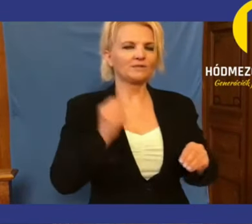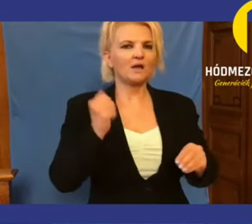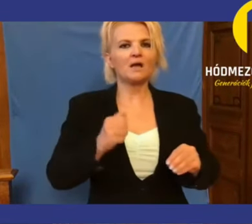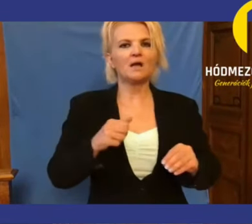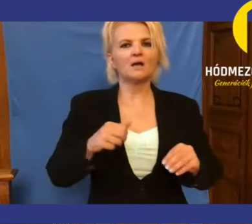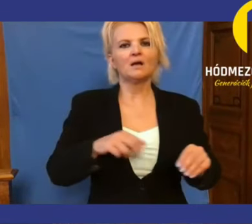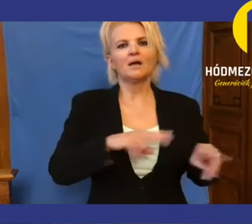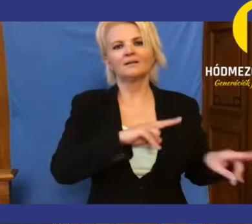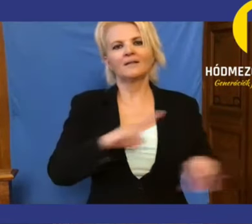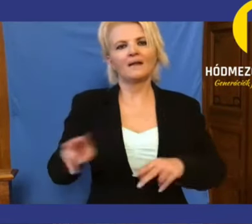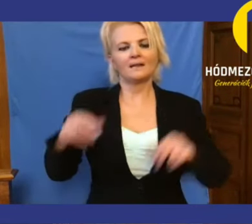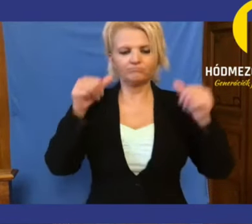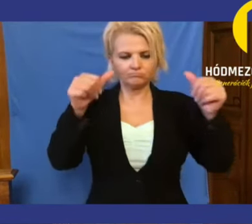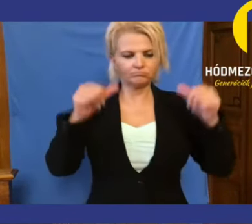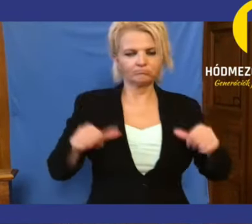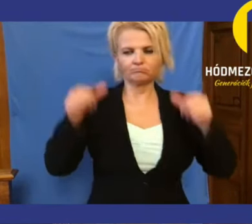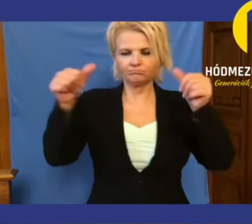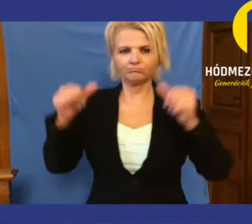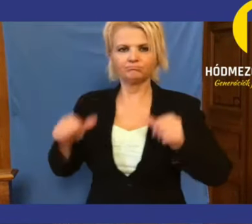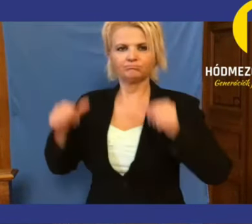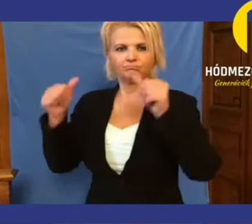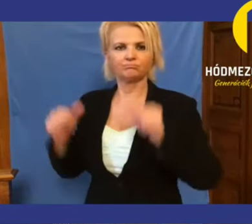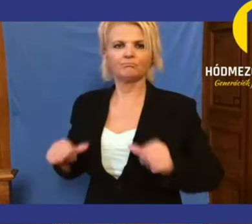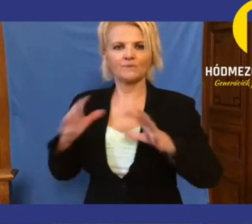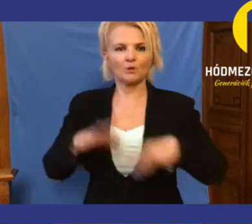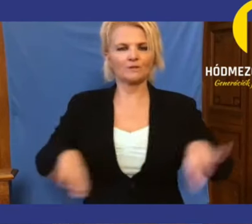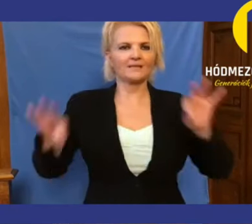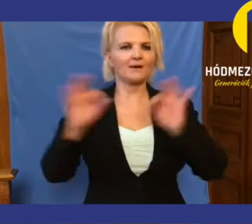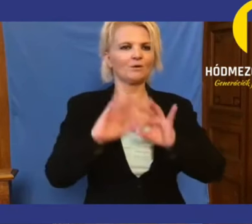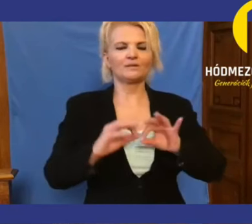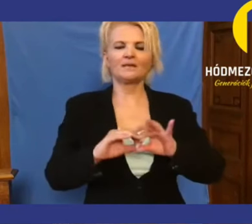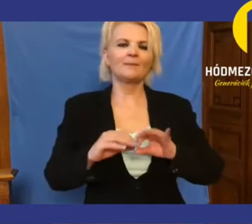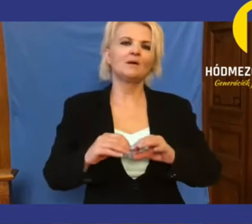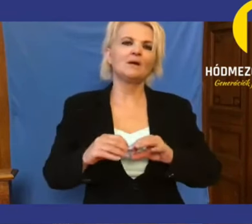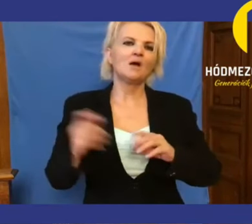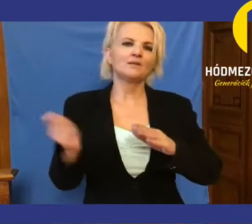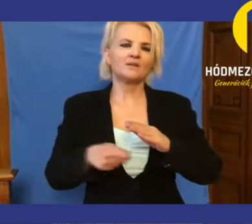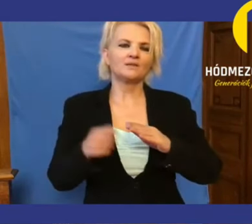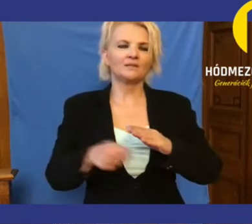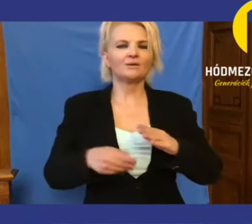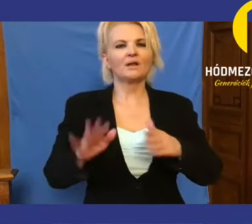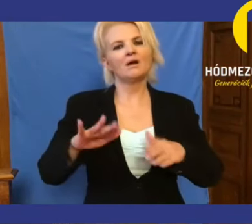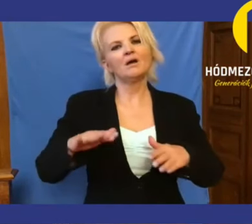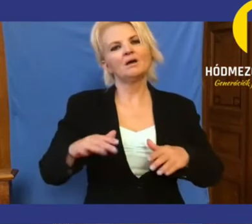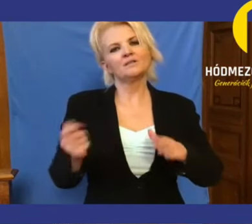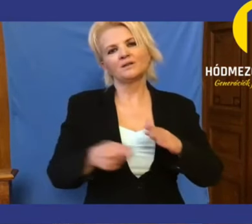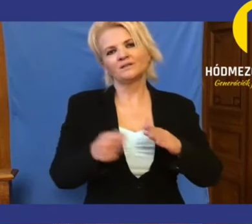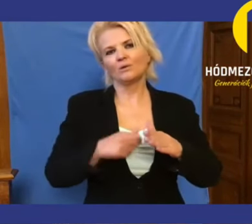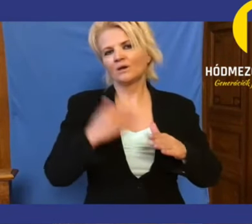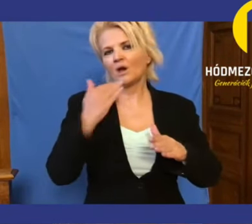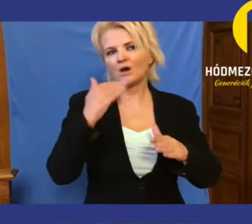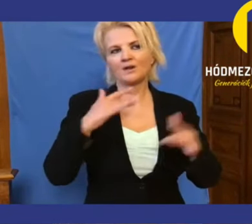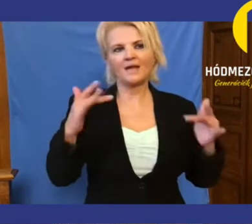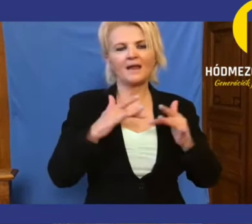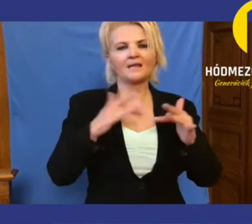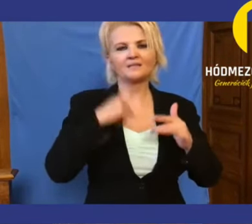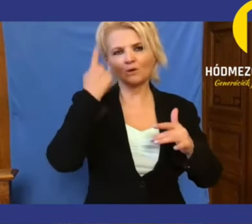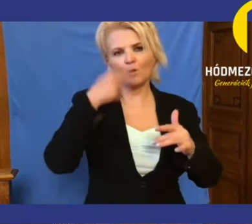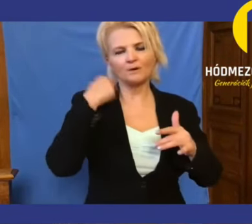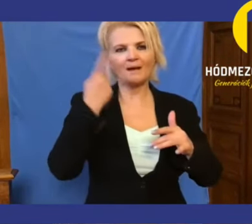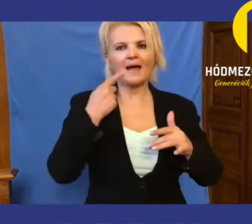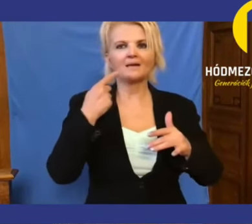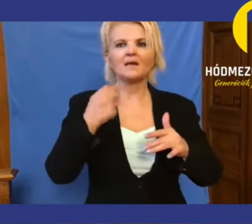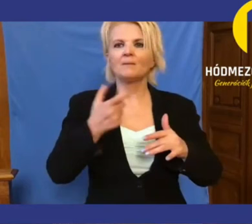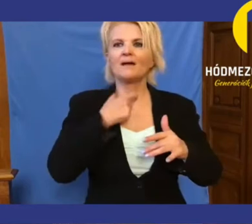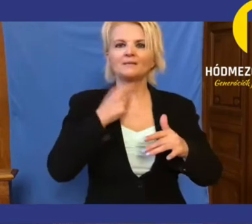Teliplakátoják az országot azzal, hogy nem a szankciókra és szankciópátra az ellenzék, miközben Orbán megszavazta az összes szankciót. Ez ugyanolyan